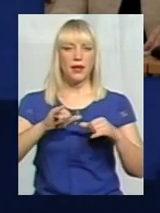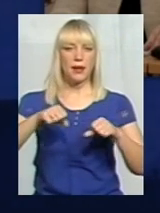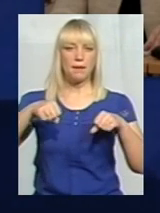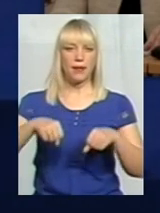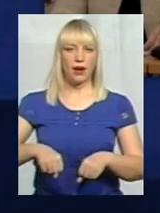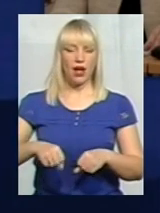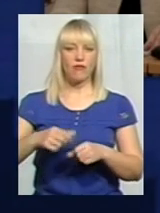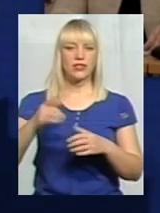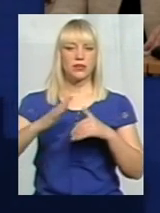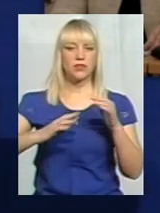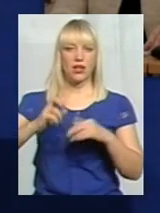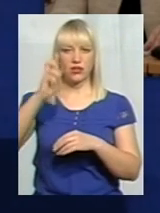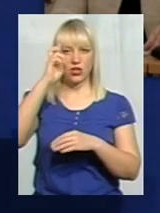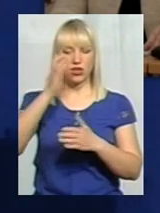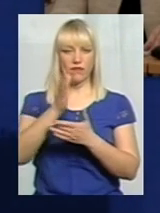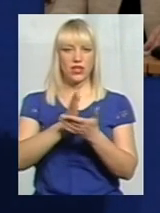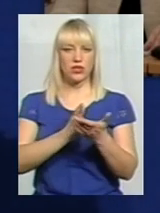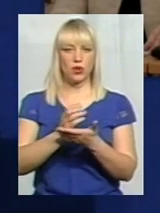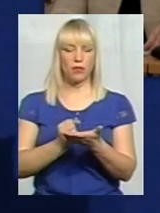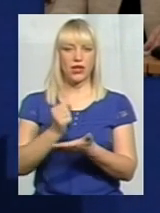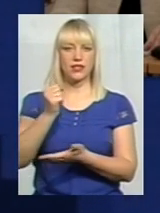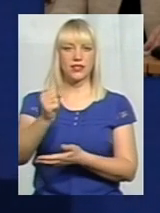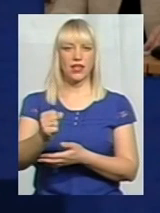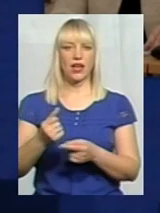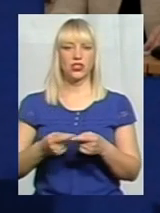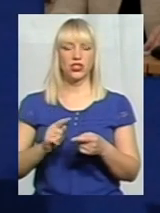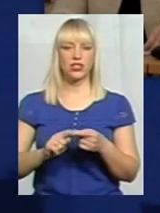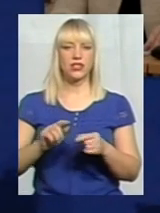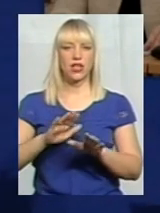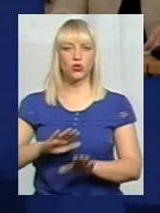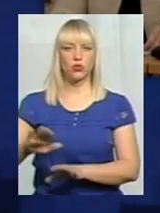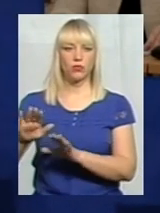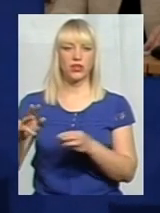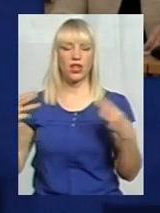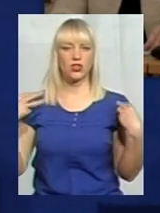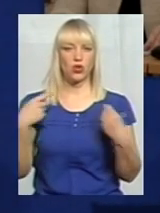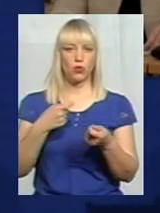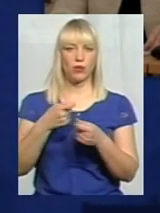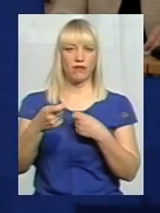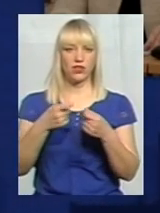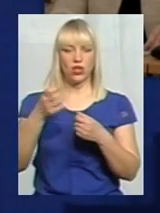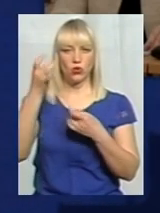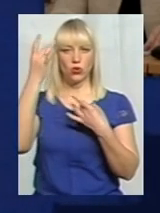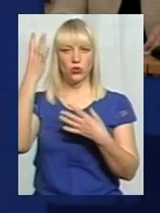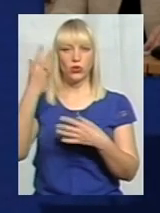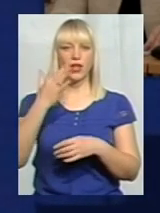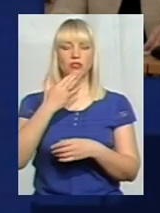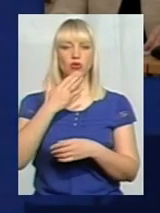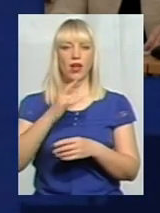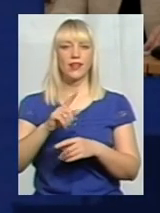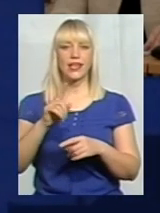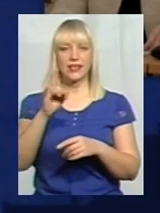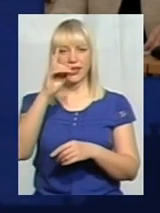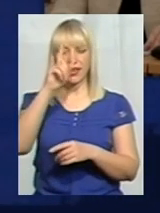У 2013 році призначена на посаді заступника начальника управління, начальника відділу управління культури, національностей, релігій та